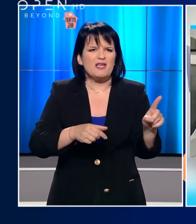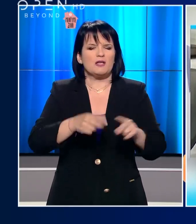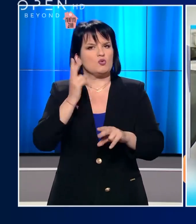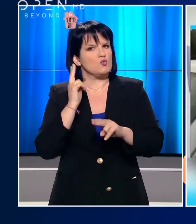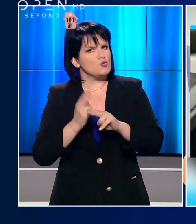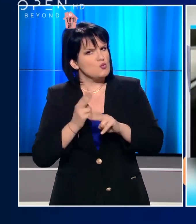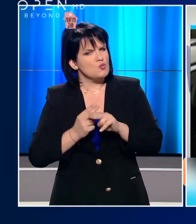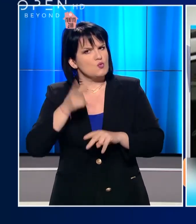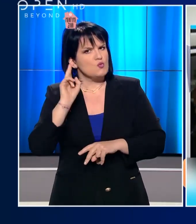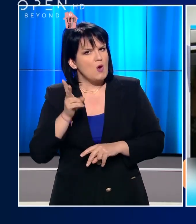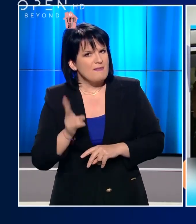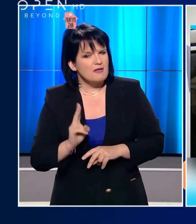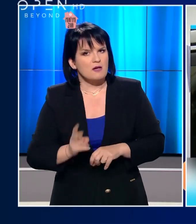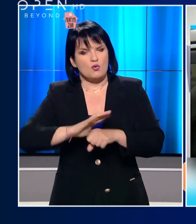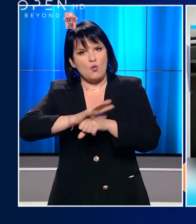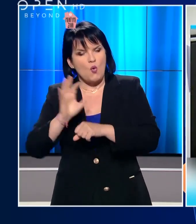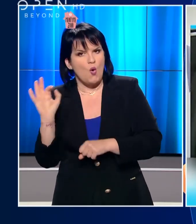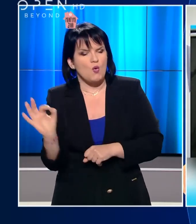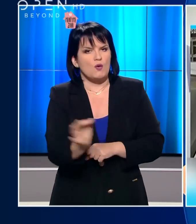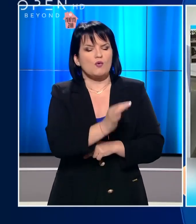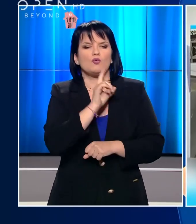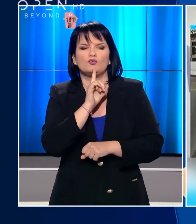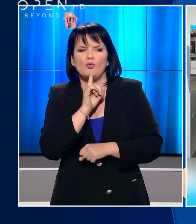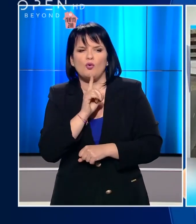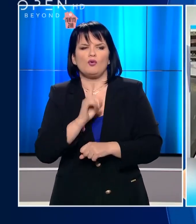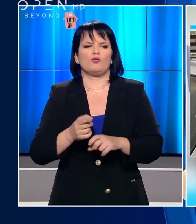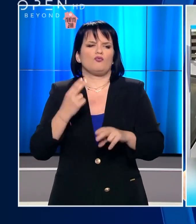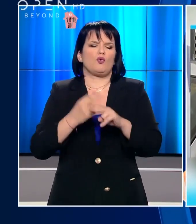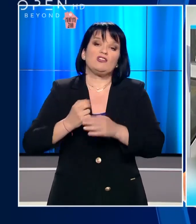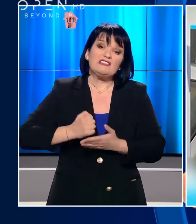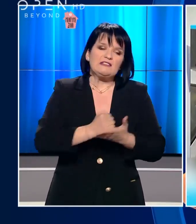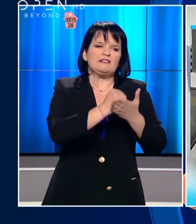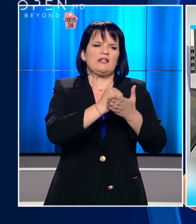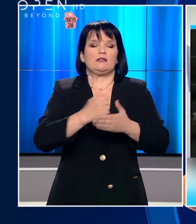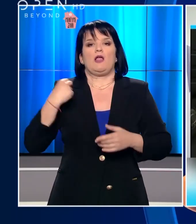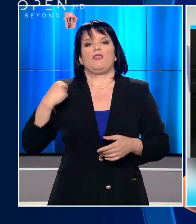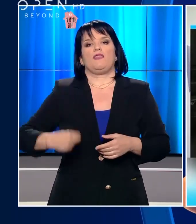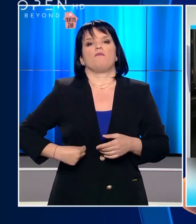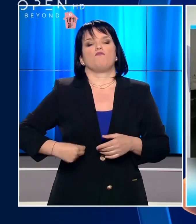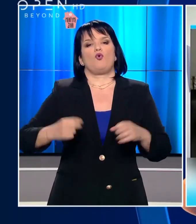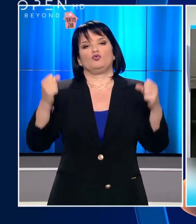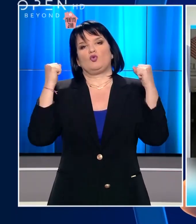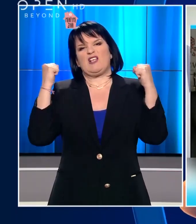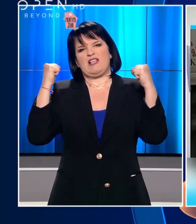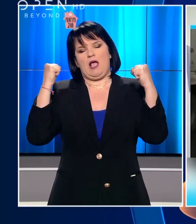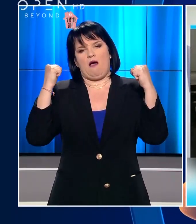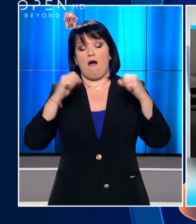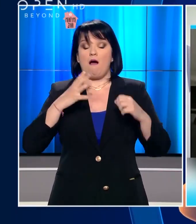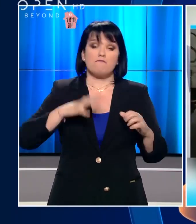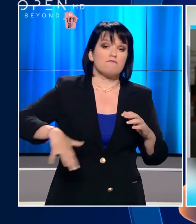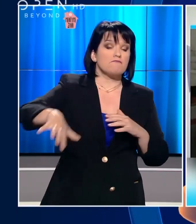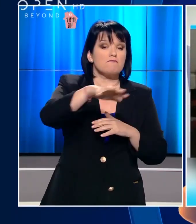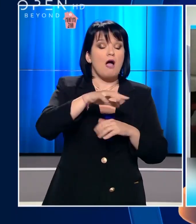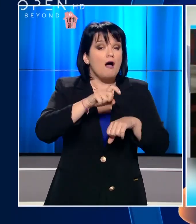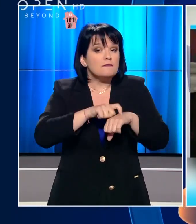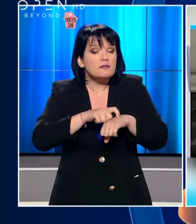κρισιμότητα των στιγμών και κυρίως την κρισιμότητα για τη στήριξη του δημόσιου συστήματος υγείας. Αυτό αυτή